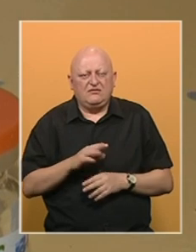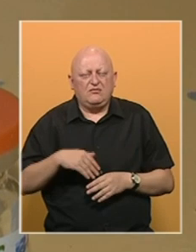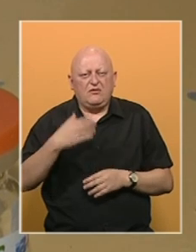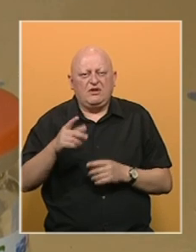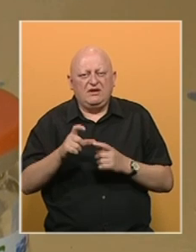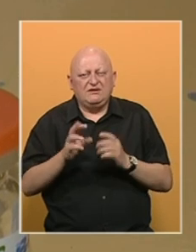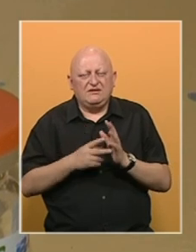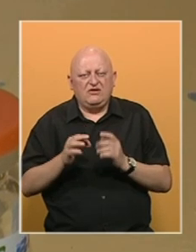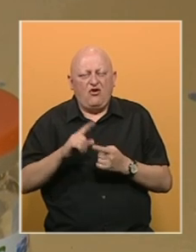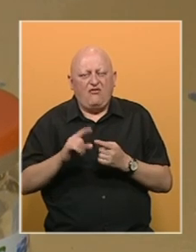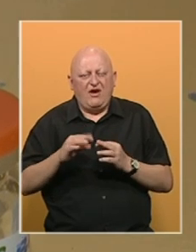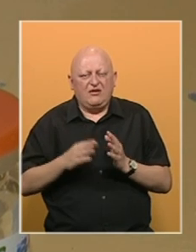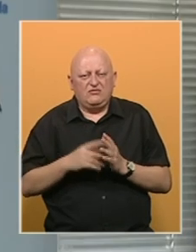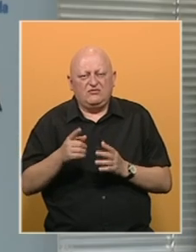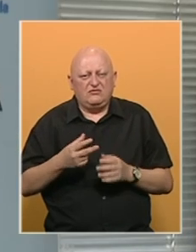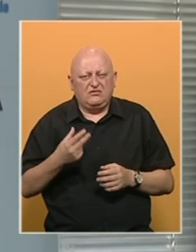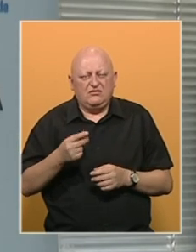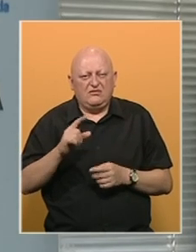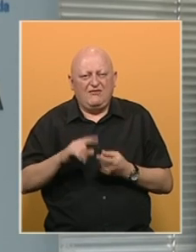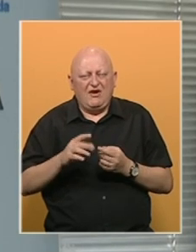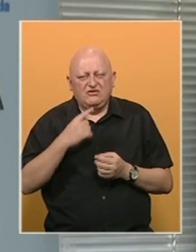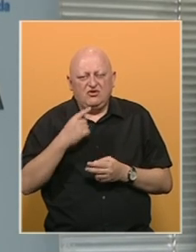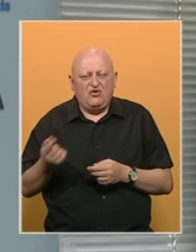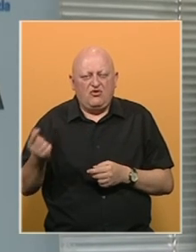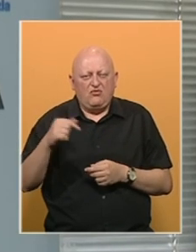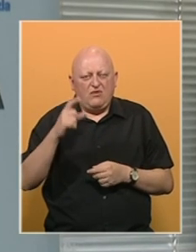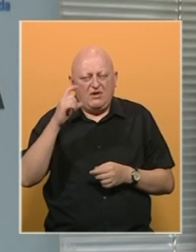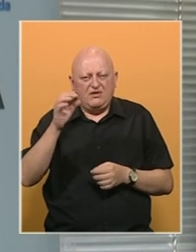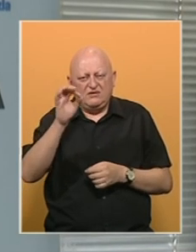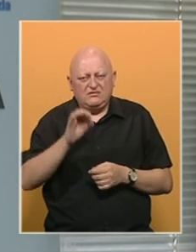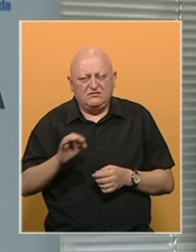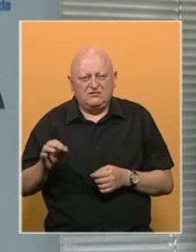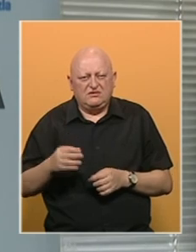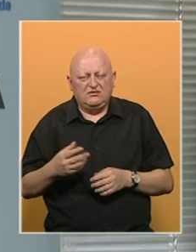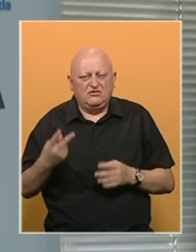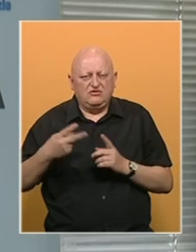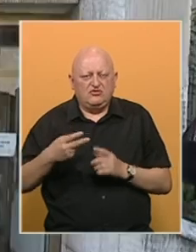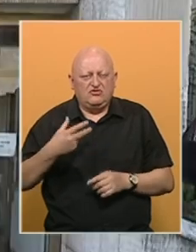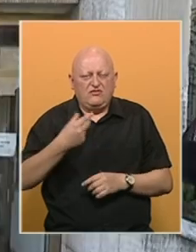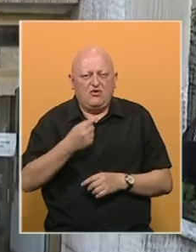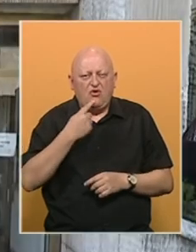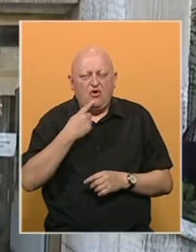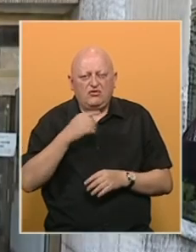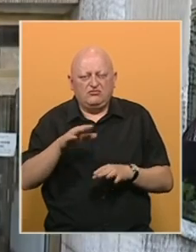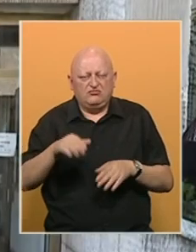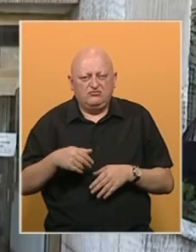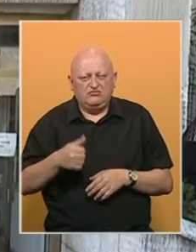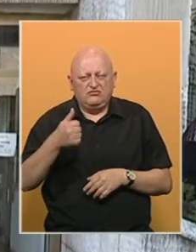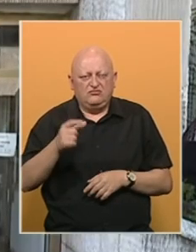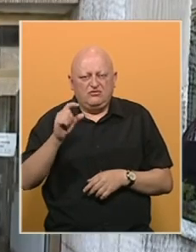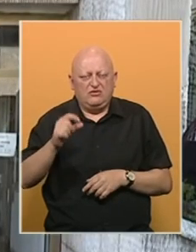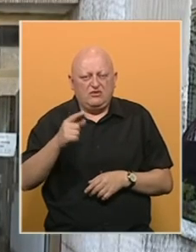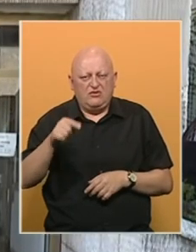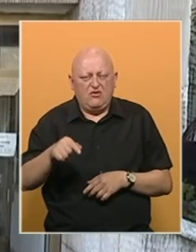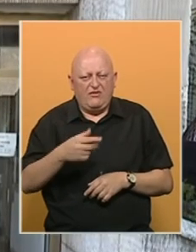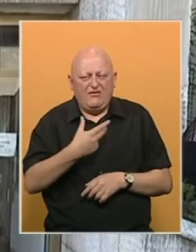potom Sinopharma, s obzirom na to da su doze Pfizera koje pristižu uglavnom planirane za revakcinaciju onih koji su primili prvu dozu